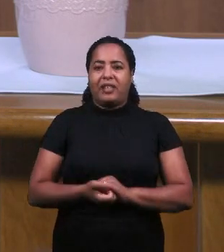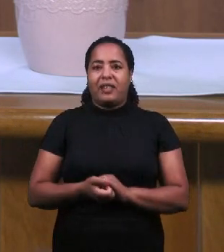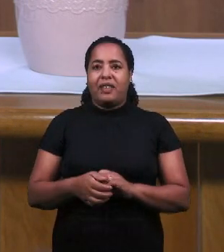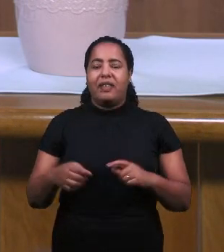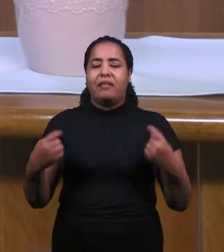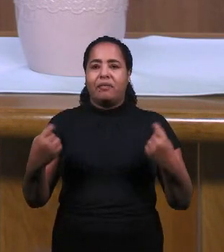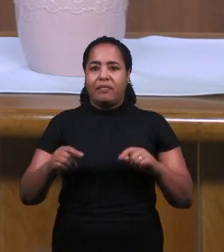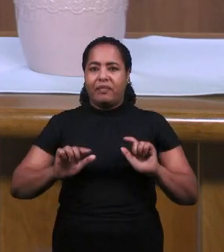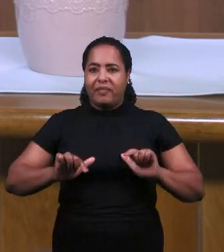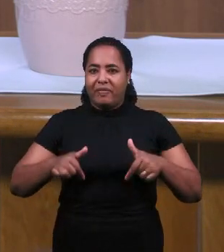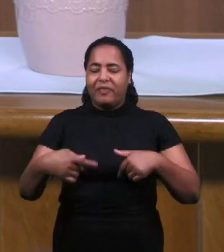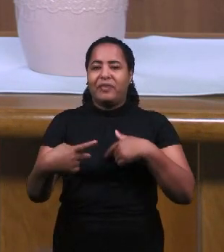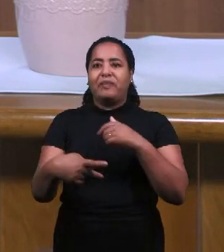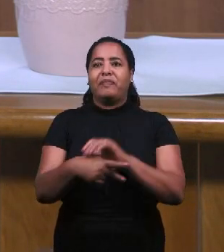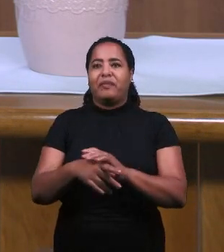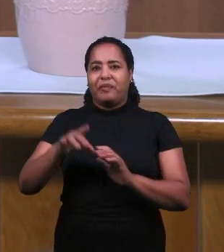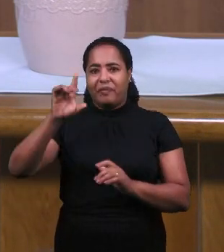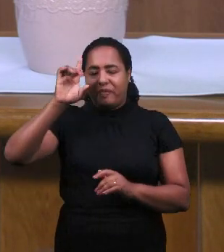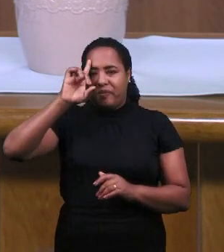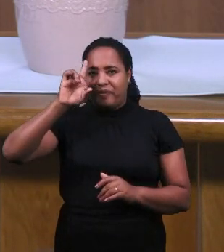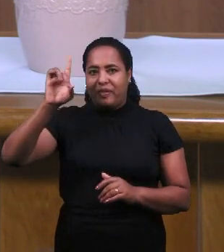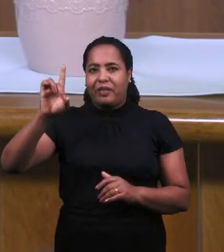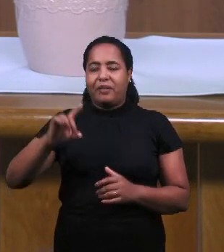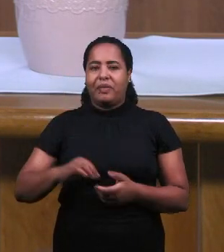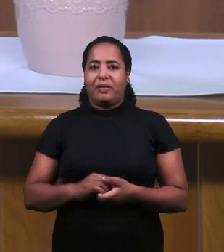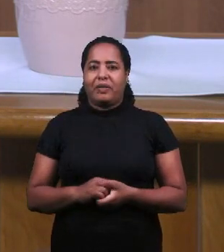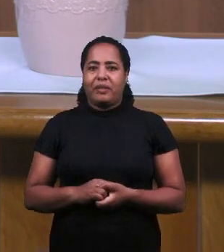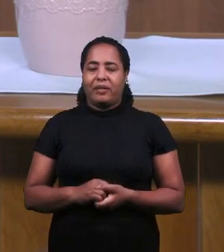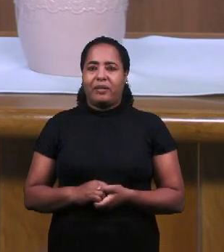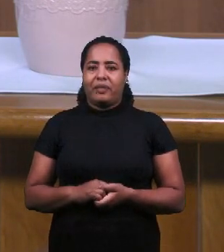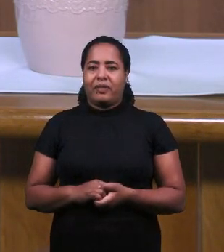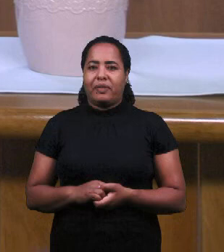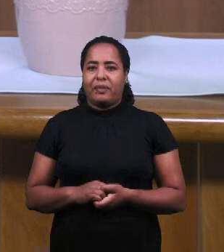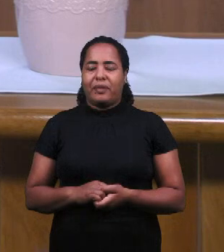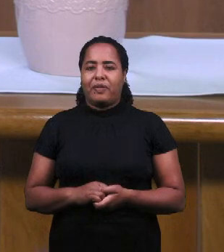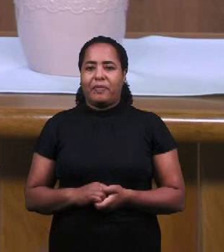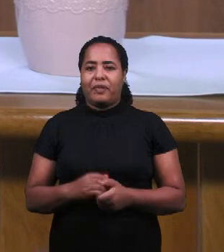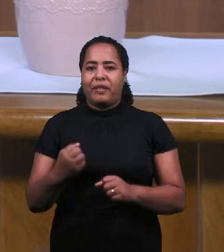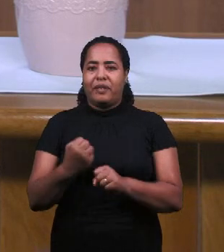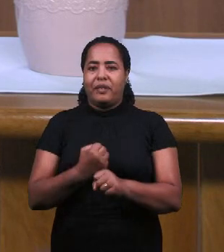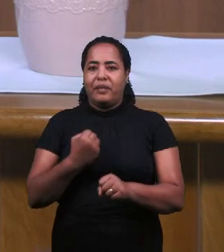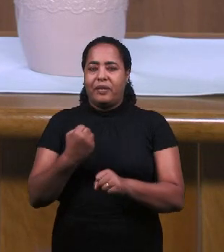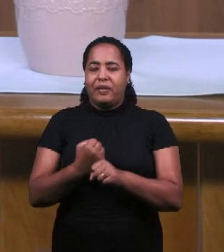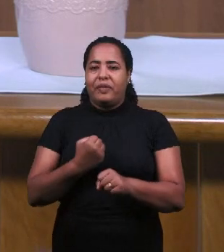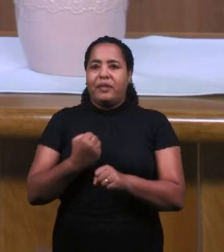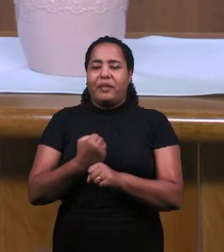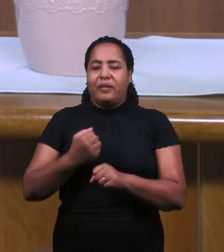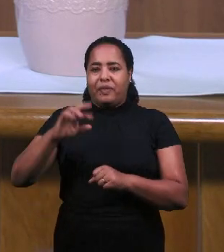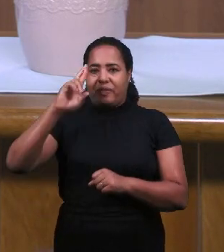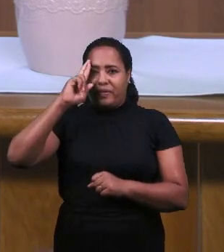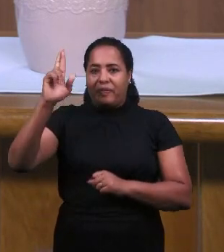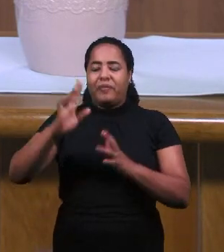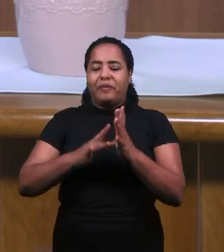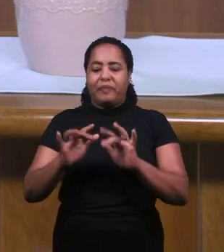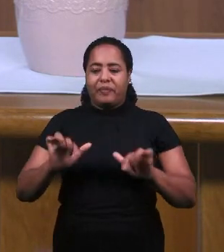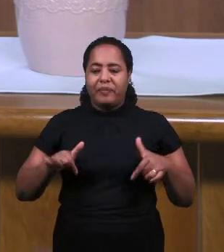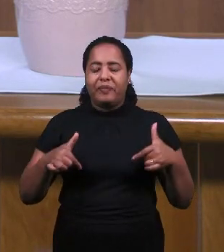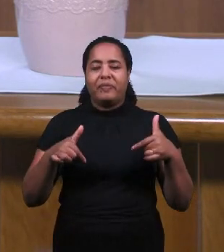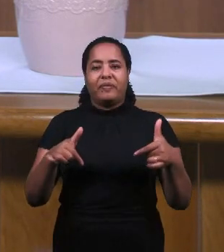Чтобы Было Действие Проявление Божье Для Того Чтобы Работа Божья Была Совершена